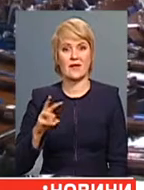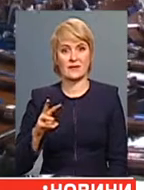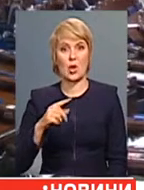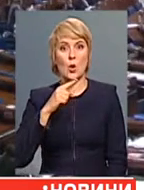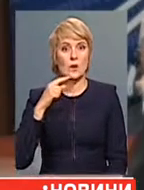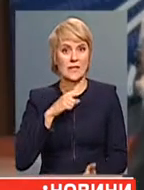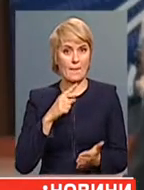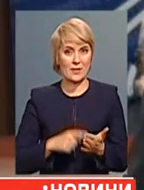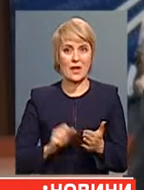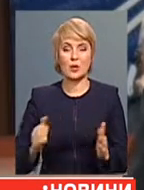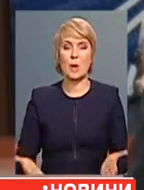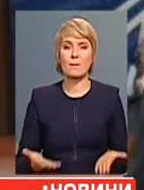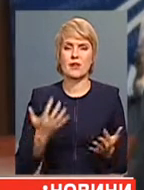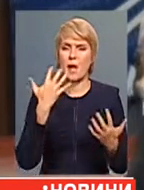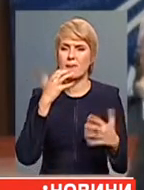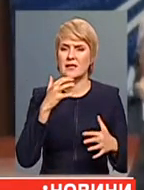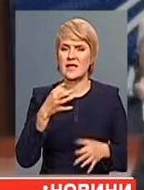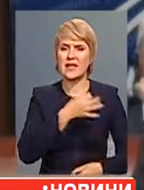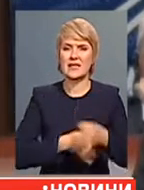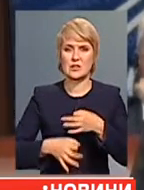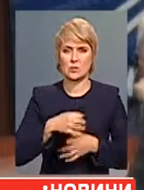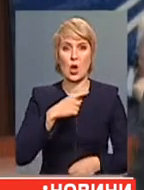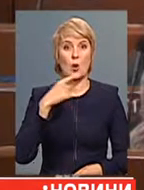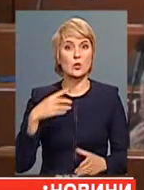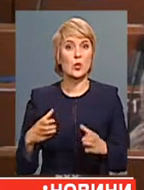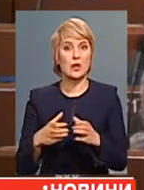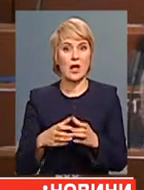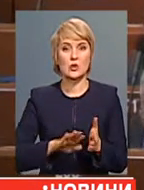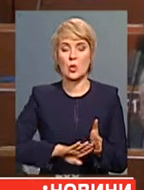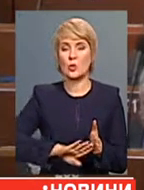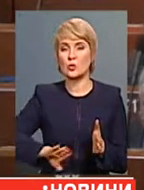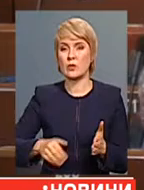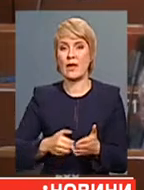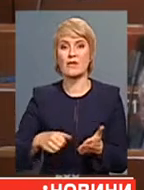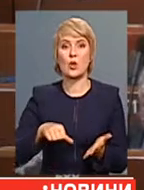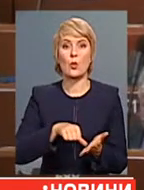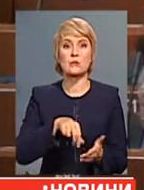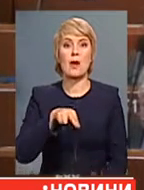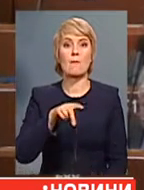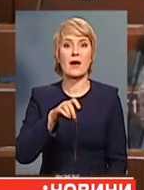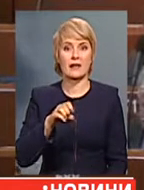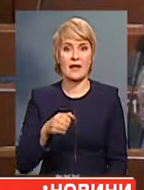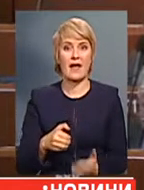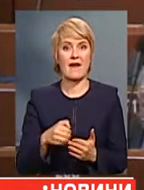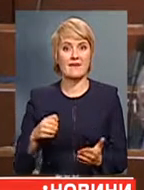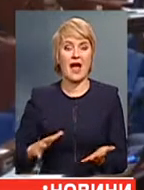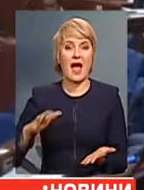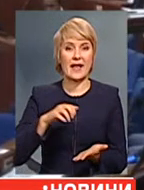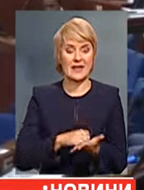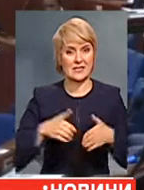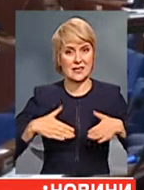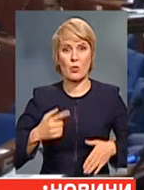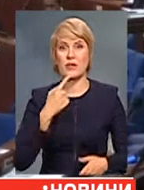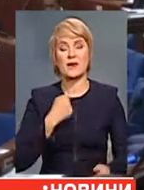найпалкіші дискусії. Росія, делегацію якої усунули від участі в парі після анекції Криму, намагається повернути повноваження.